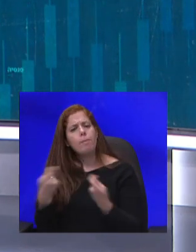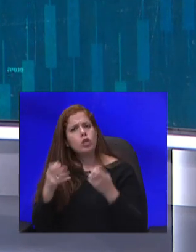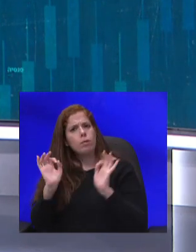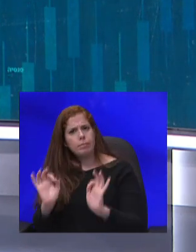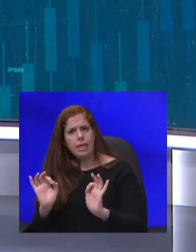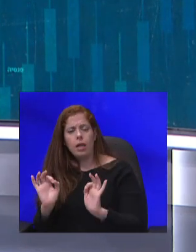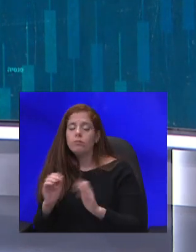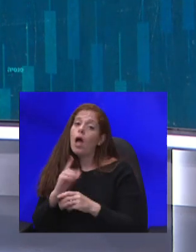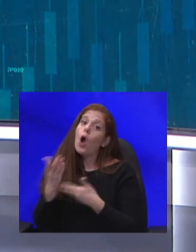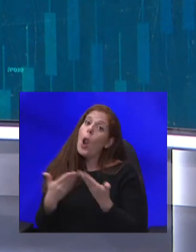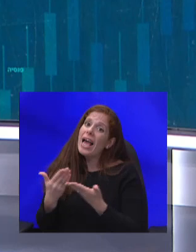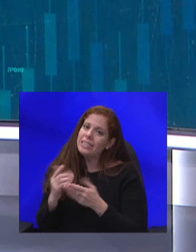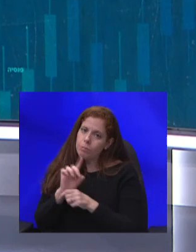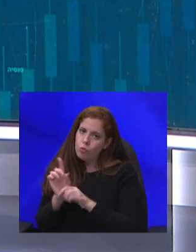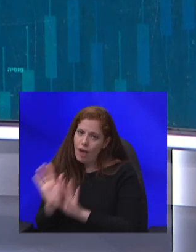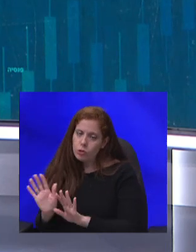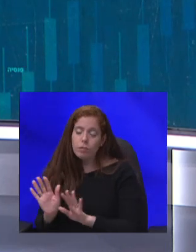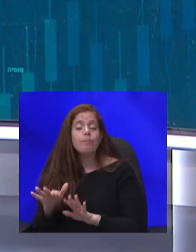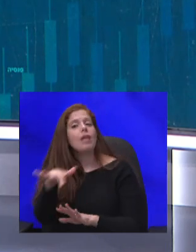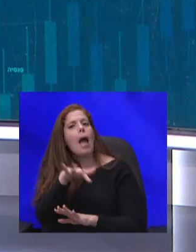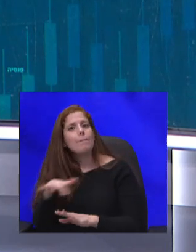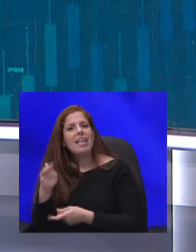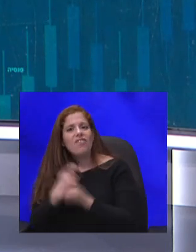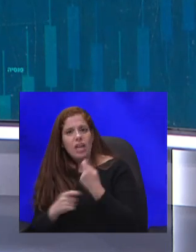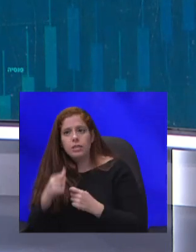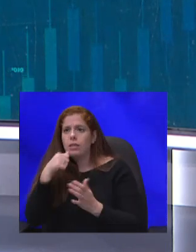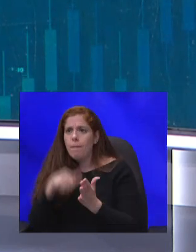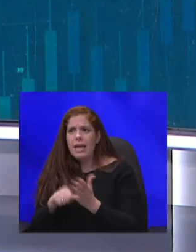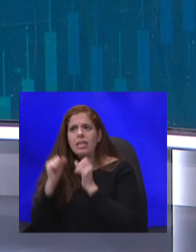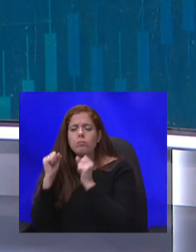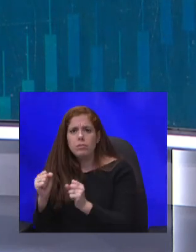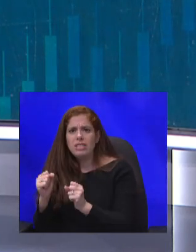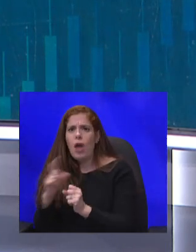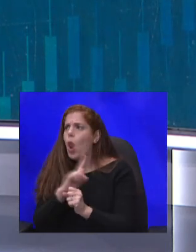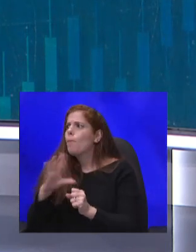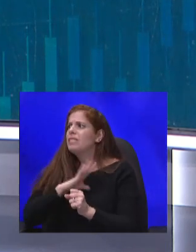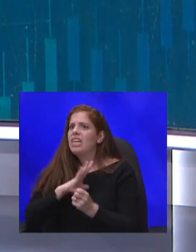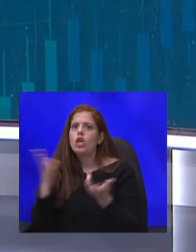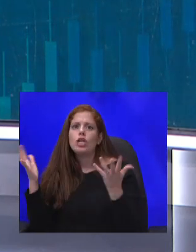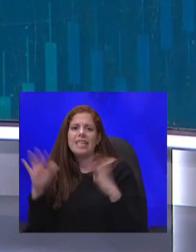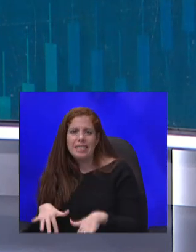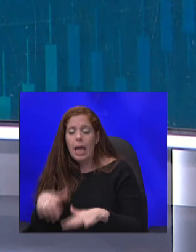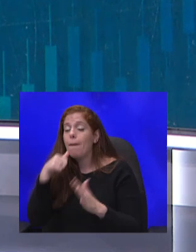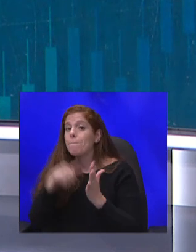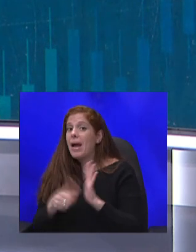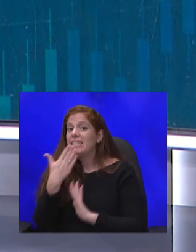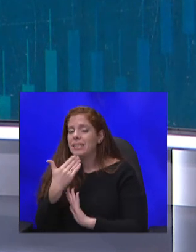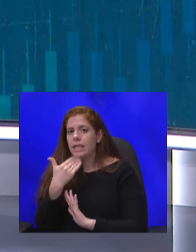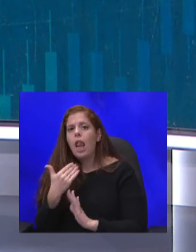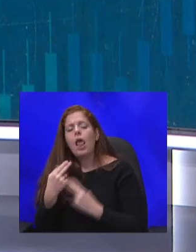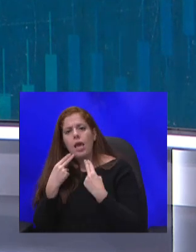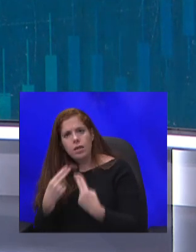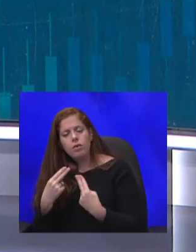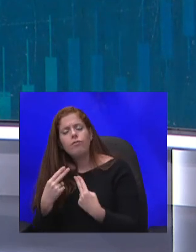המערכת הפיננסית, כלומר הבנקים, יציבה ולא בסכנת קריסה. בנק ישראל הגיב במהירות יחסית למשבר, וגם רשת הביטחון